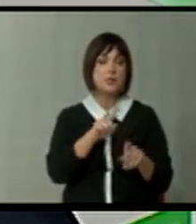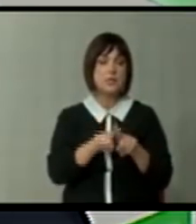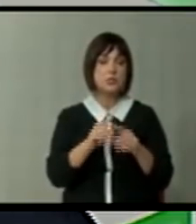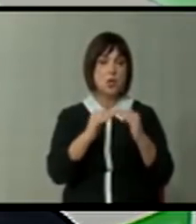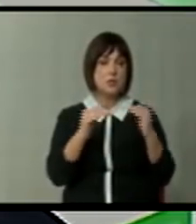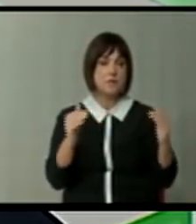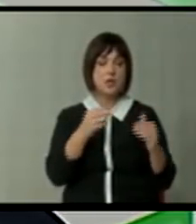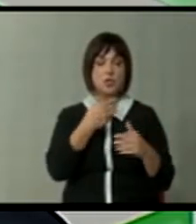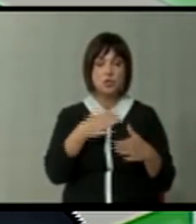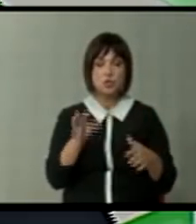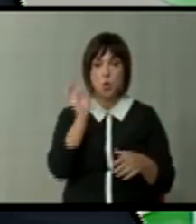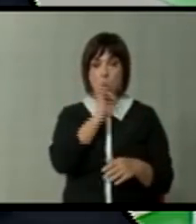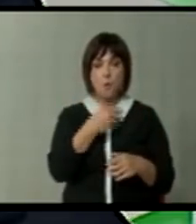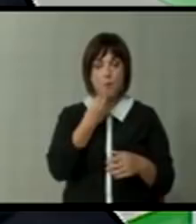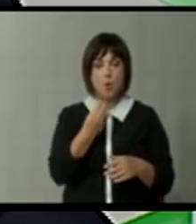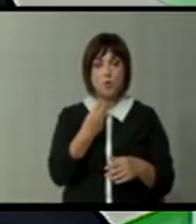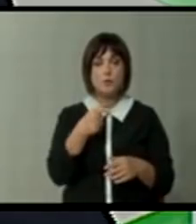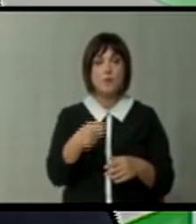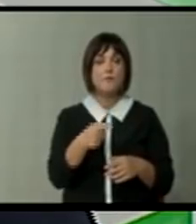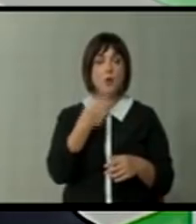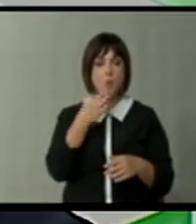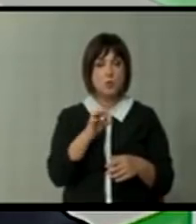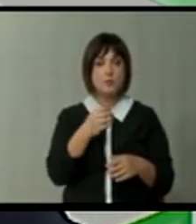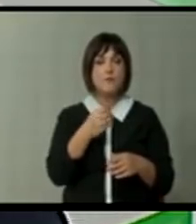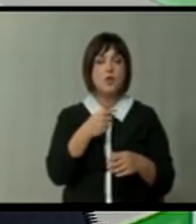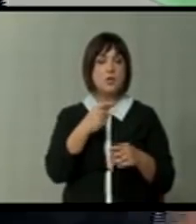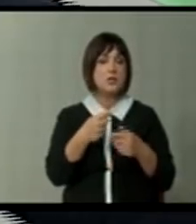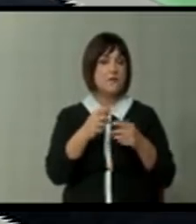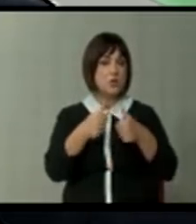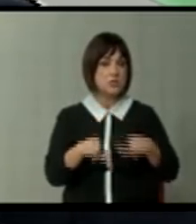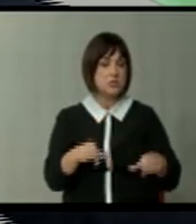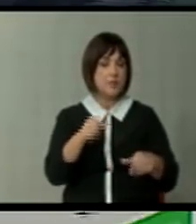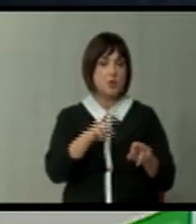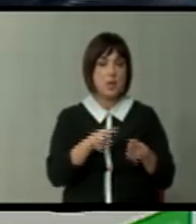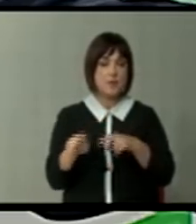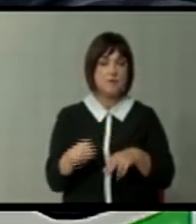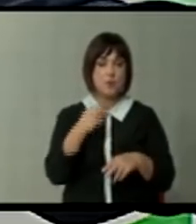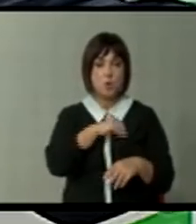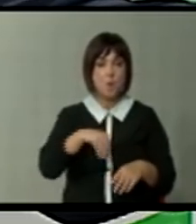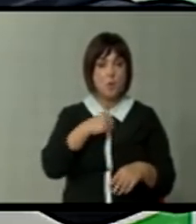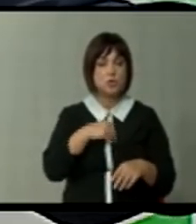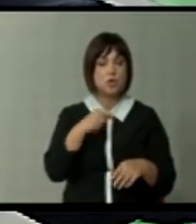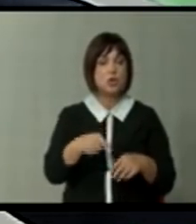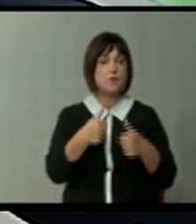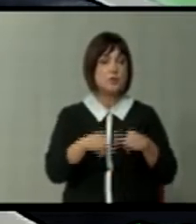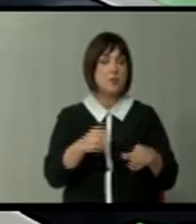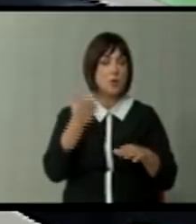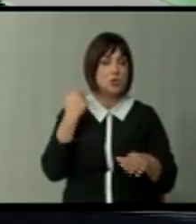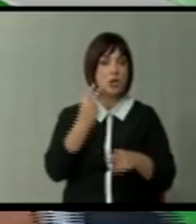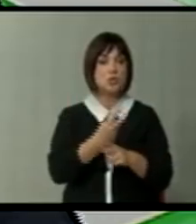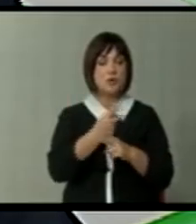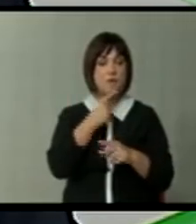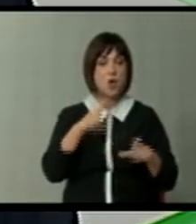ниво. Ништо по добро по системот на правда дори е пострашно од системот на поранишата држава о која живеетме.